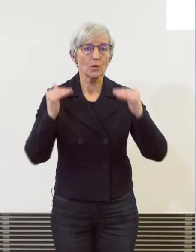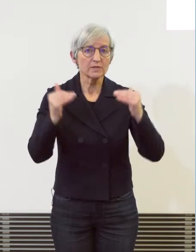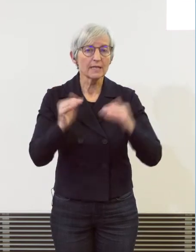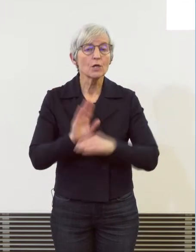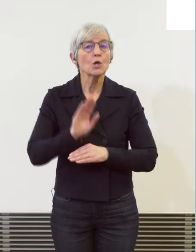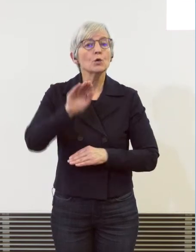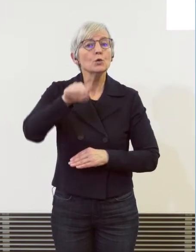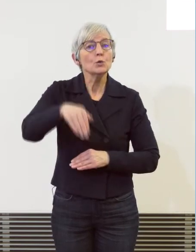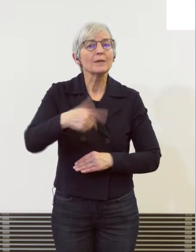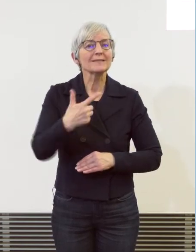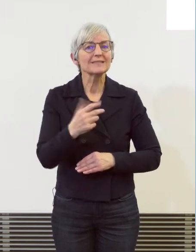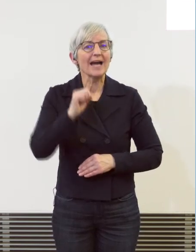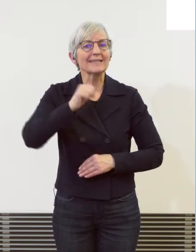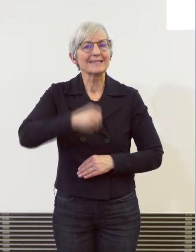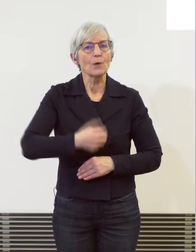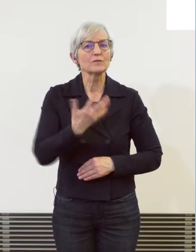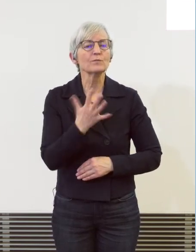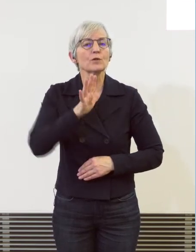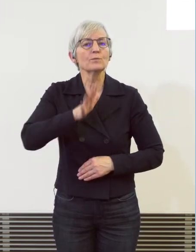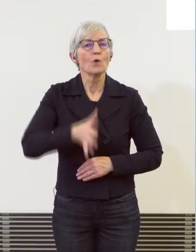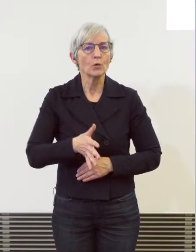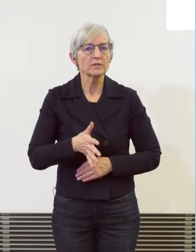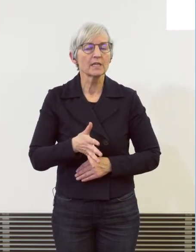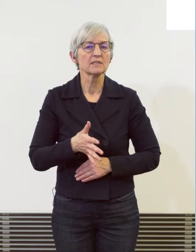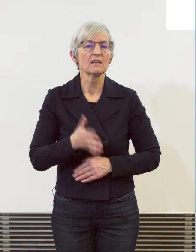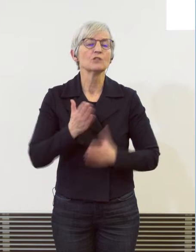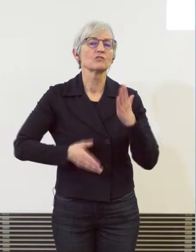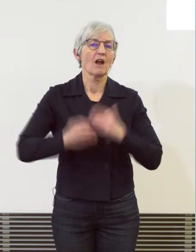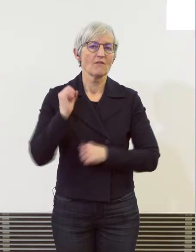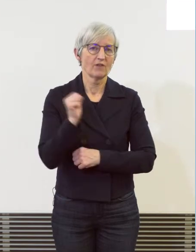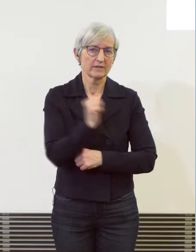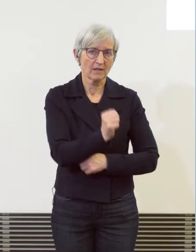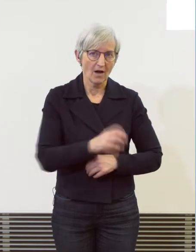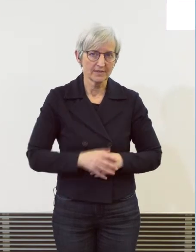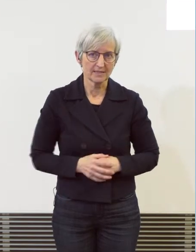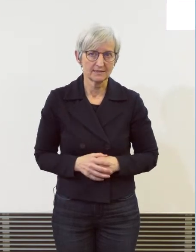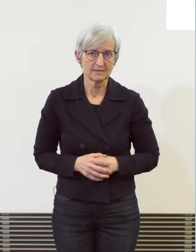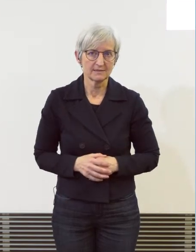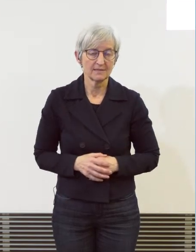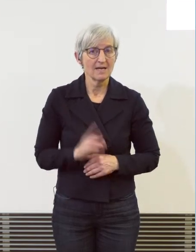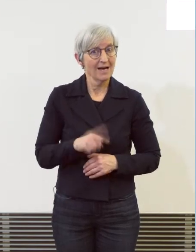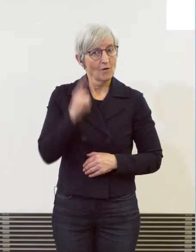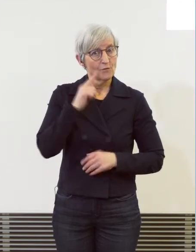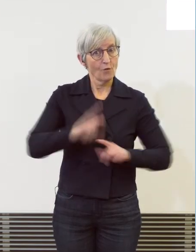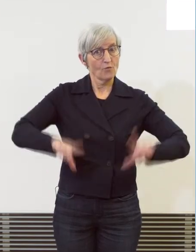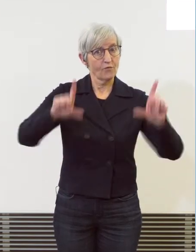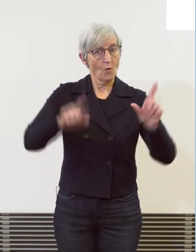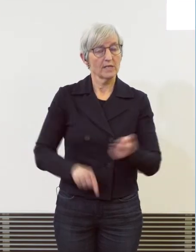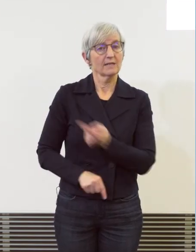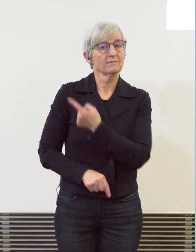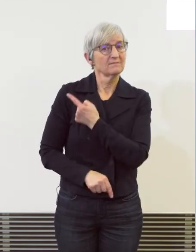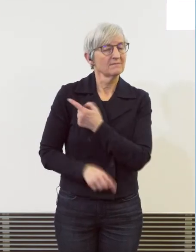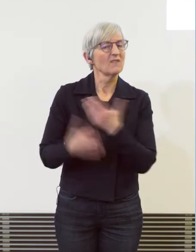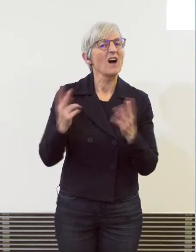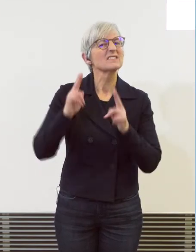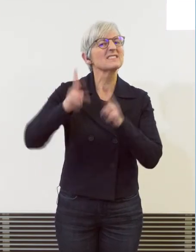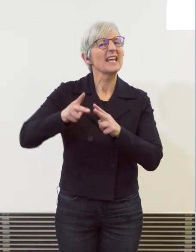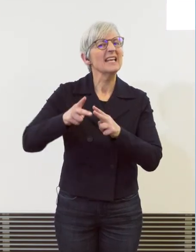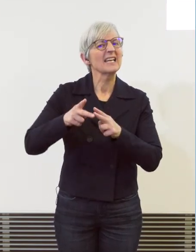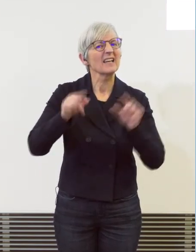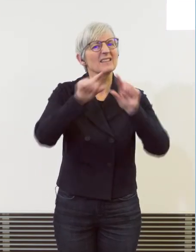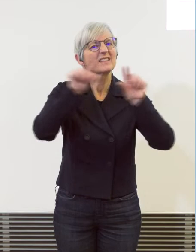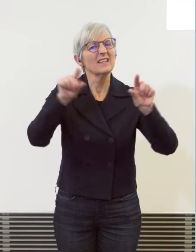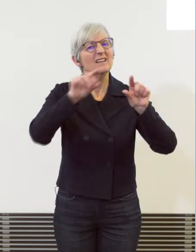2500 Straftaten erfolgt, die primär auf die auf dieser Folie dargestellten Delikte zurückzuführen ist.